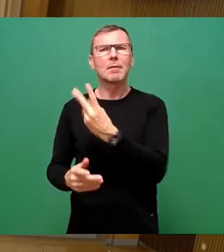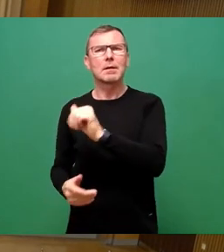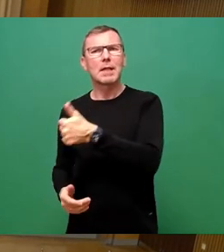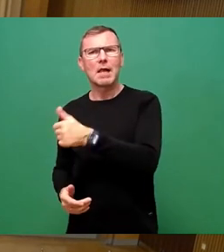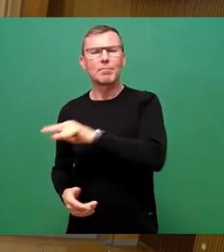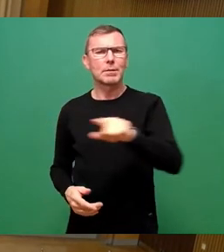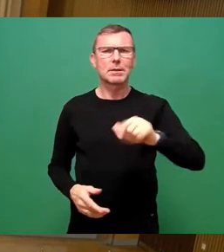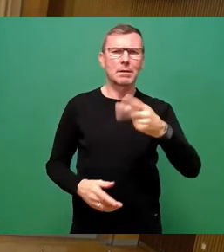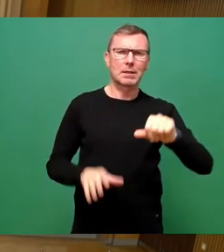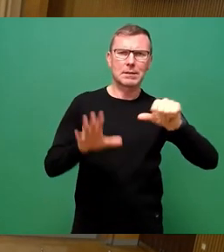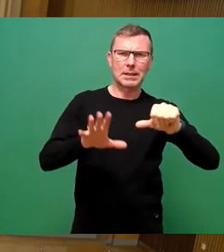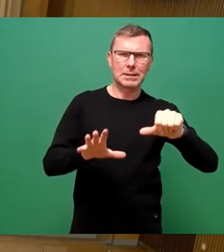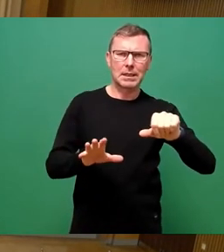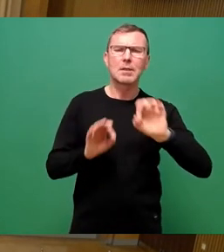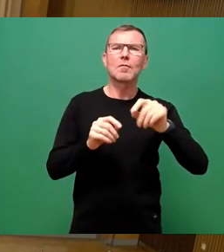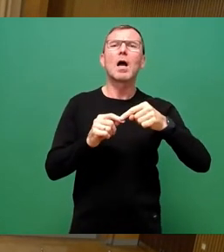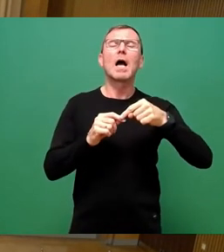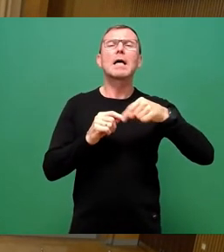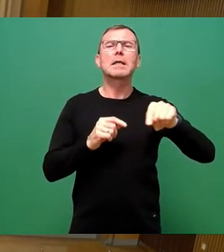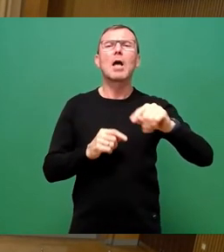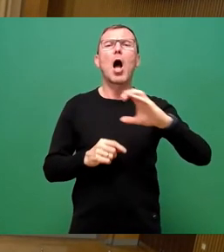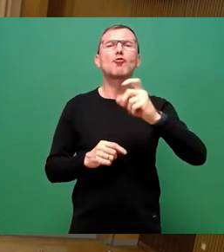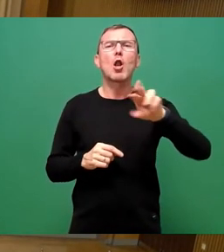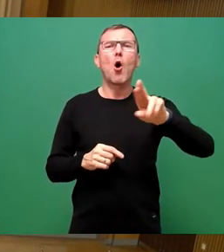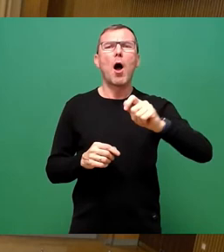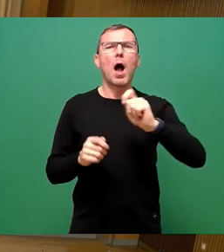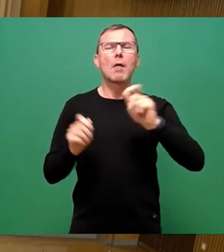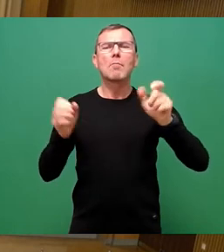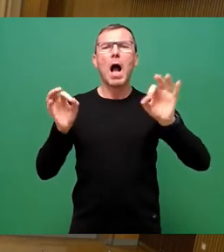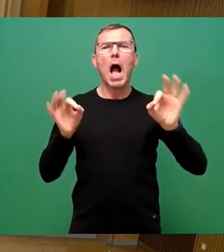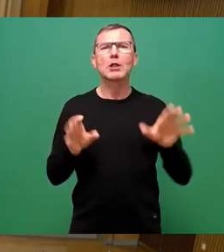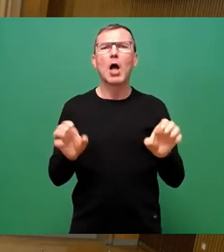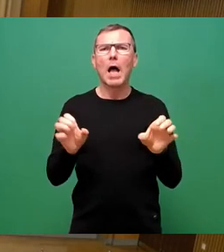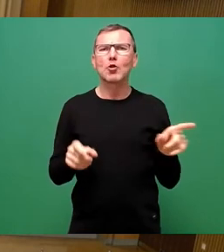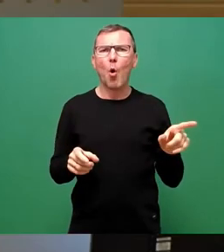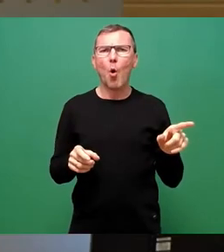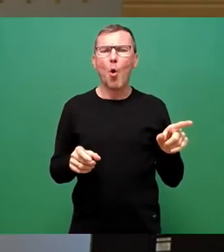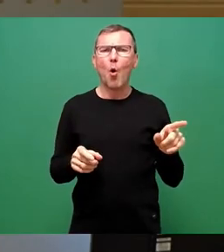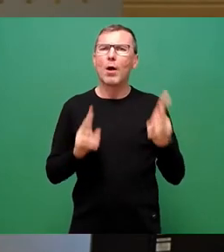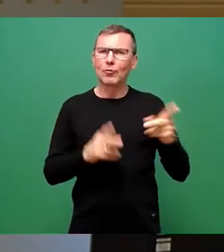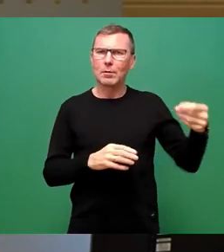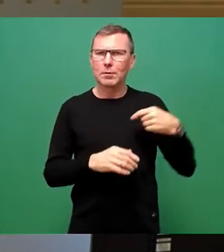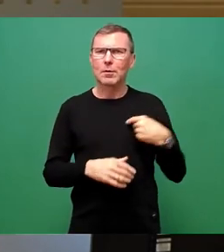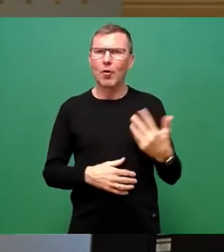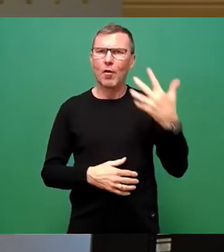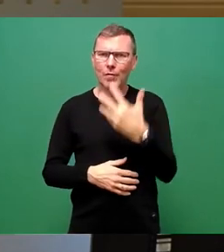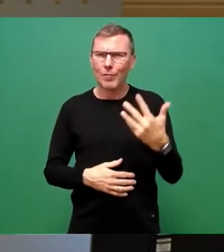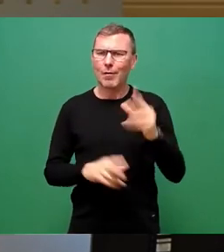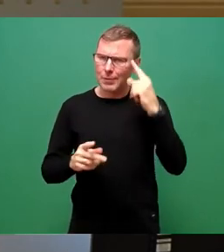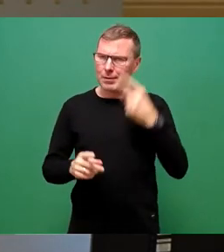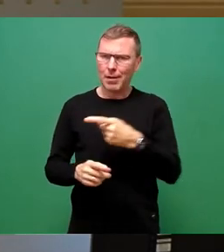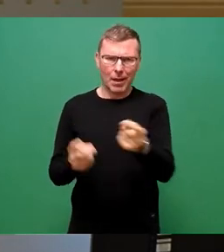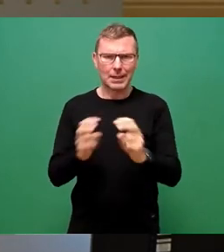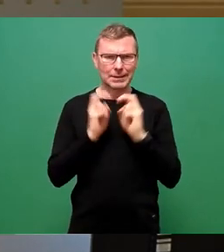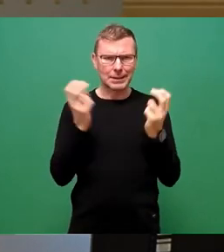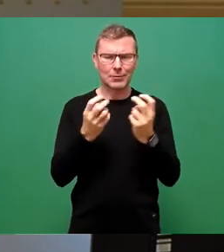für den Sender Coloradio, den die Stadtverwaltung über den Kultur- und Jugendbereich fördert, fünf Jahre lang über diese Stadtratssitzungen